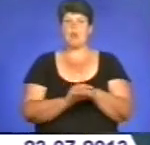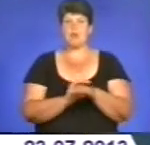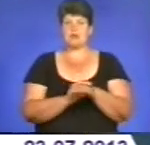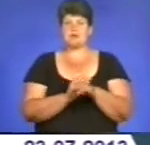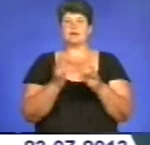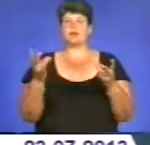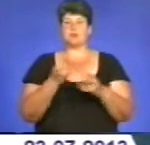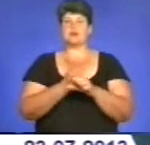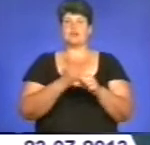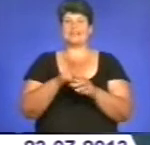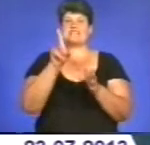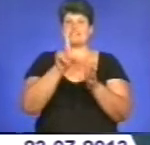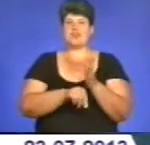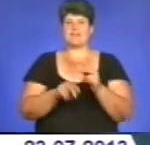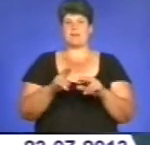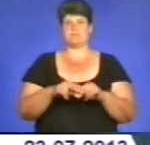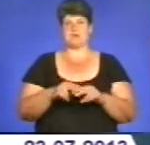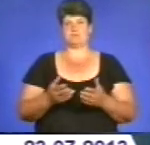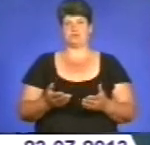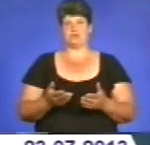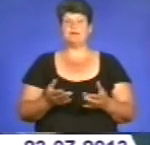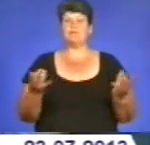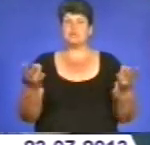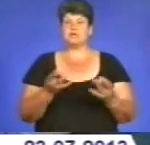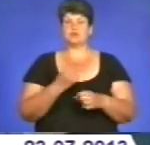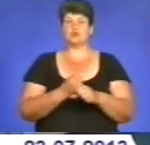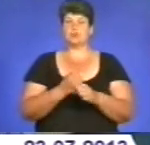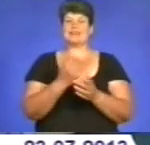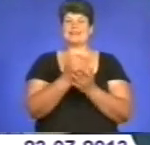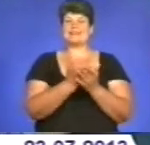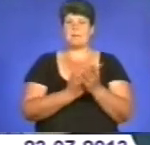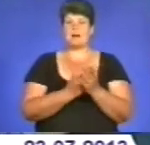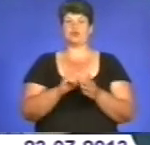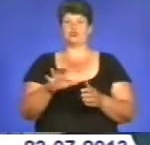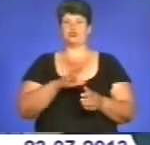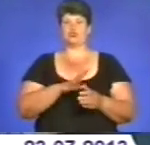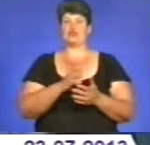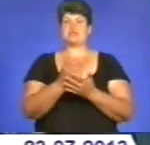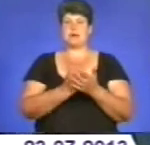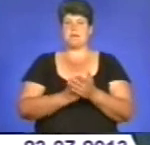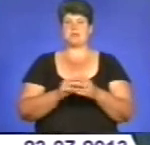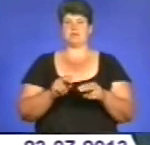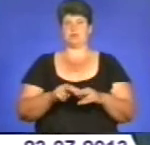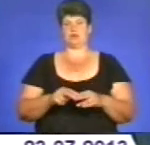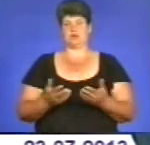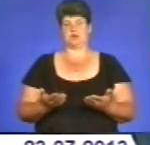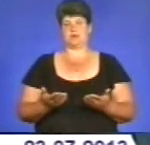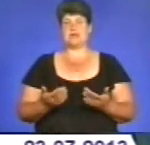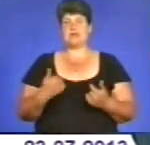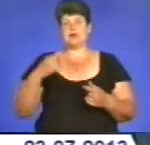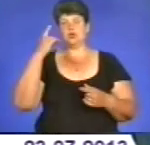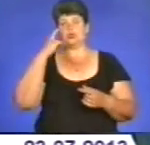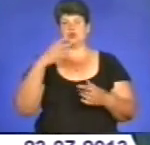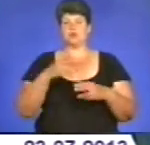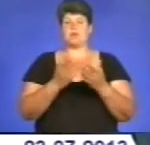працювати над здешевленням паспорта, потрібно зробити запас, щоб був запас паспортів. Я так вважаю, що бланків 50